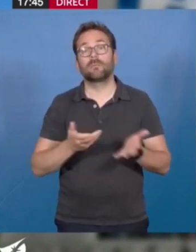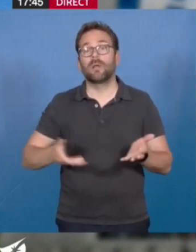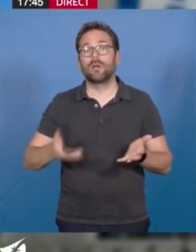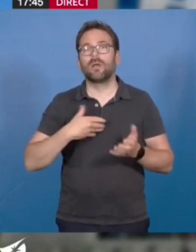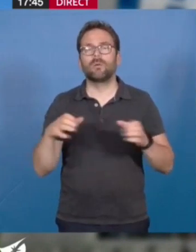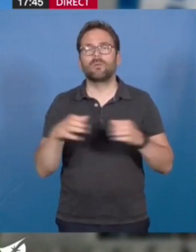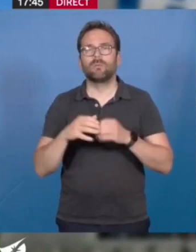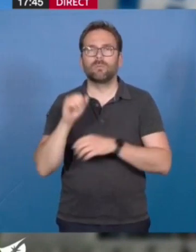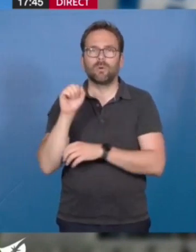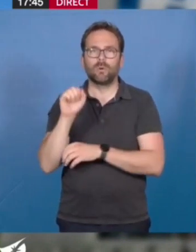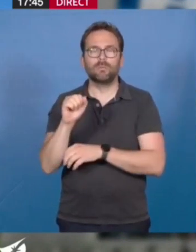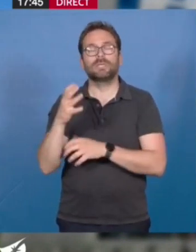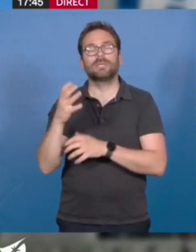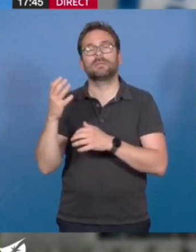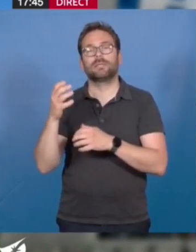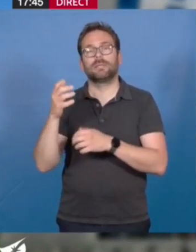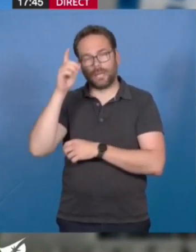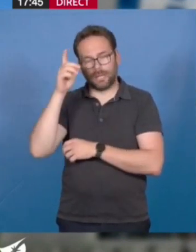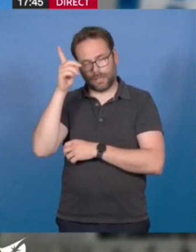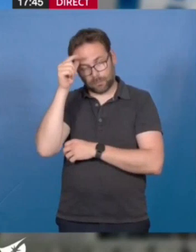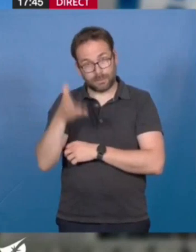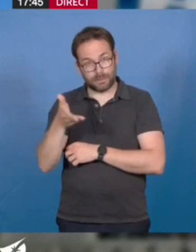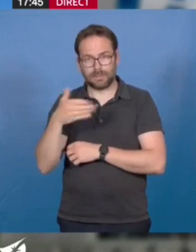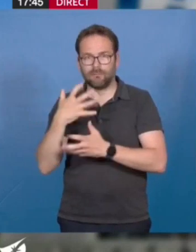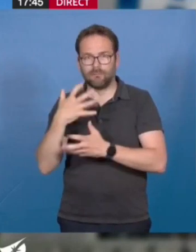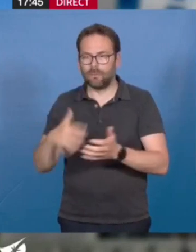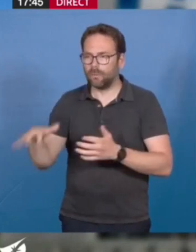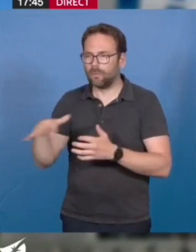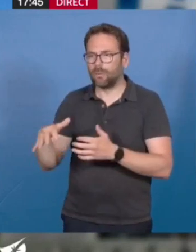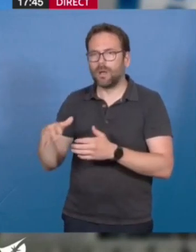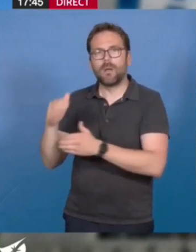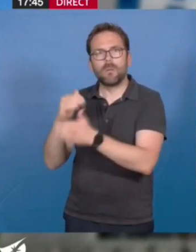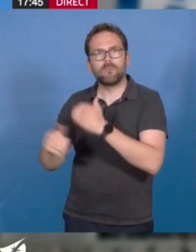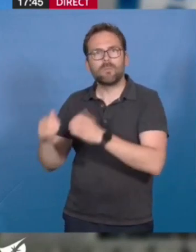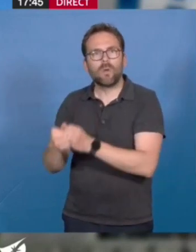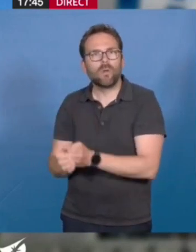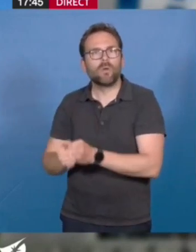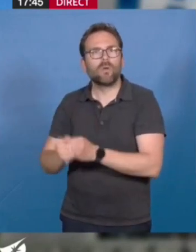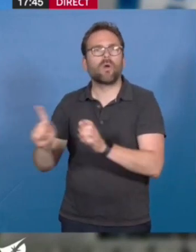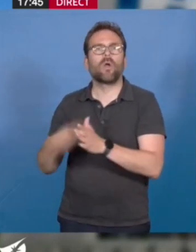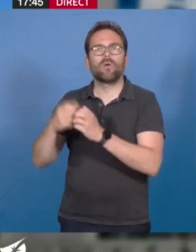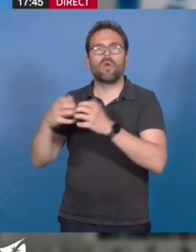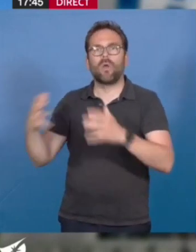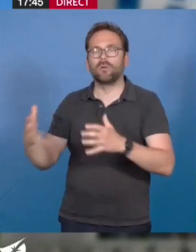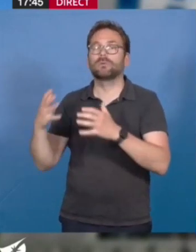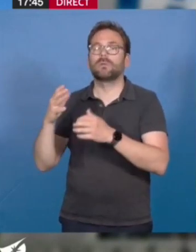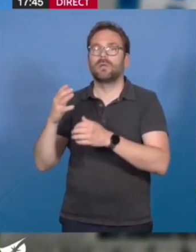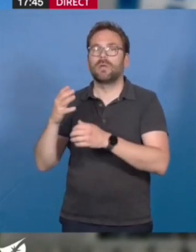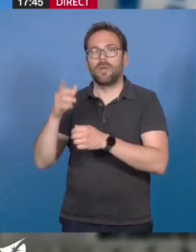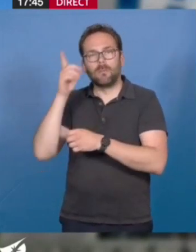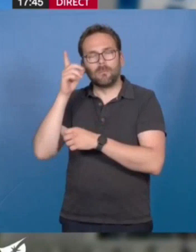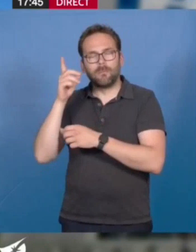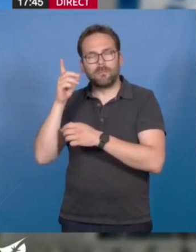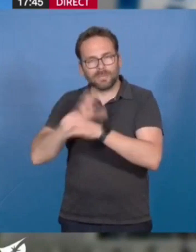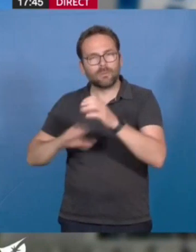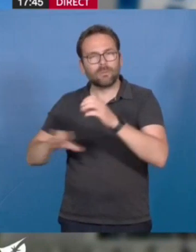groupe communiste et républicain, appuyons le plan de relance métropolitain pour le logement social et à bord d'Arles.